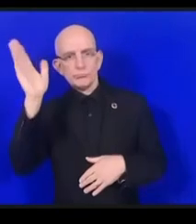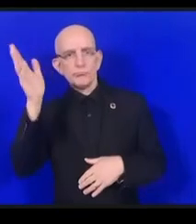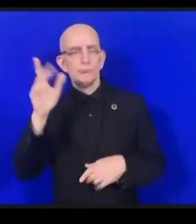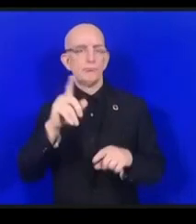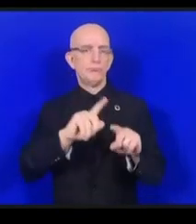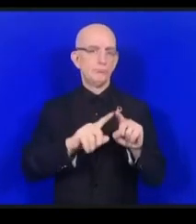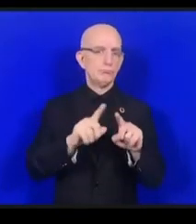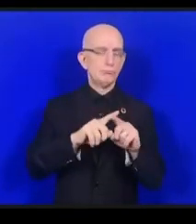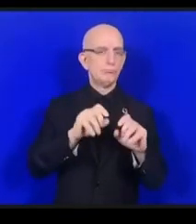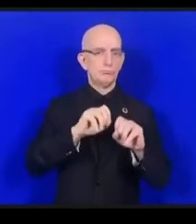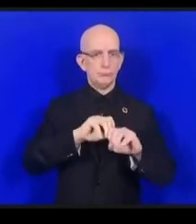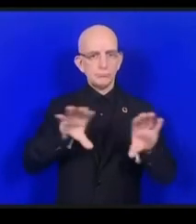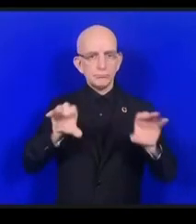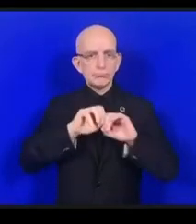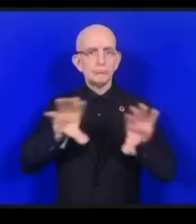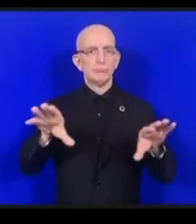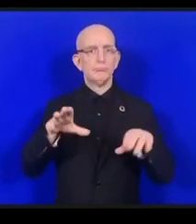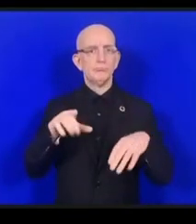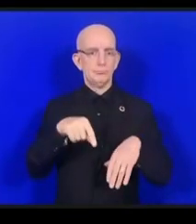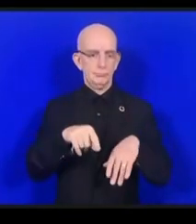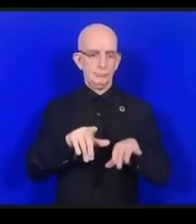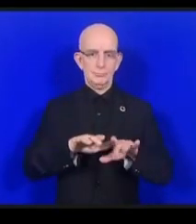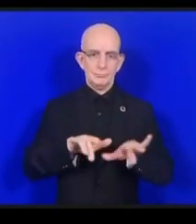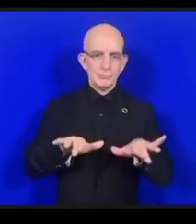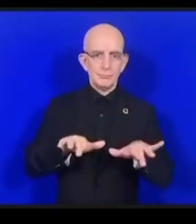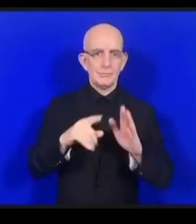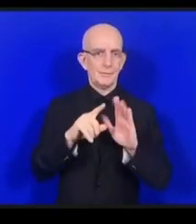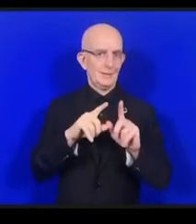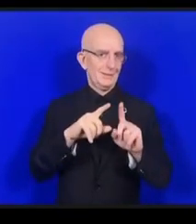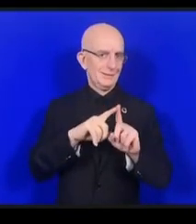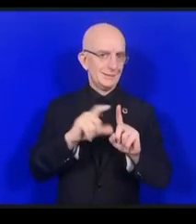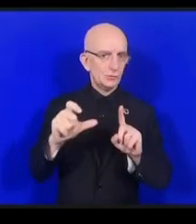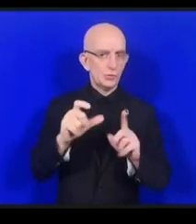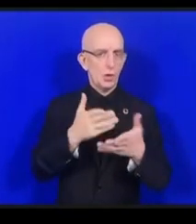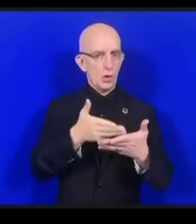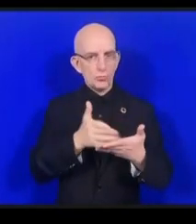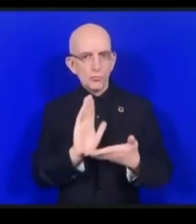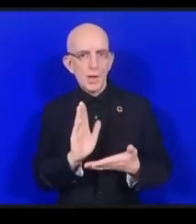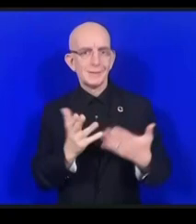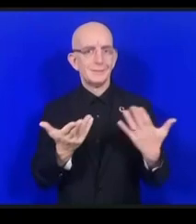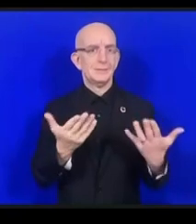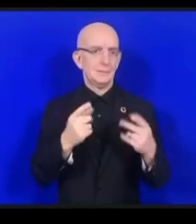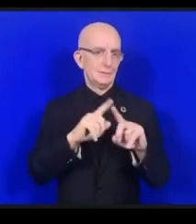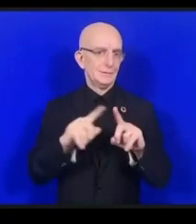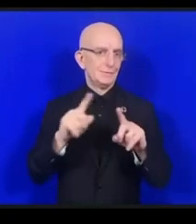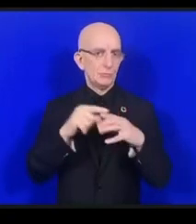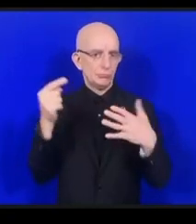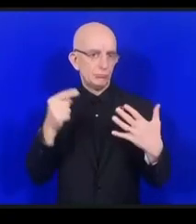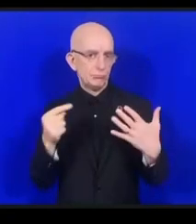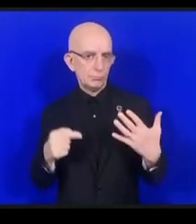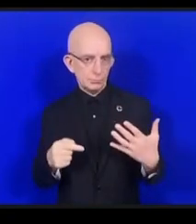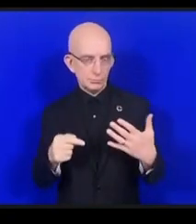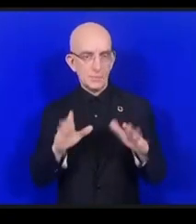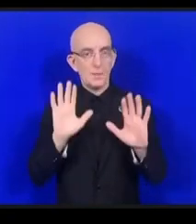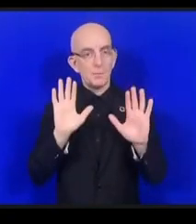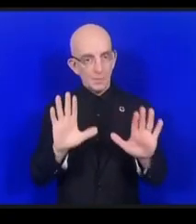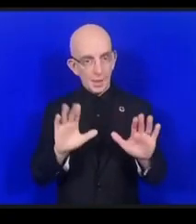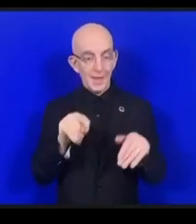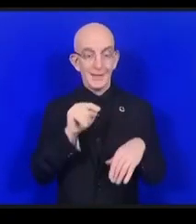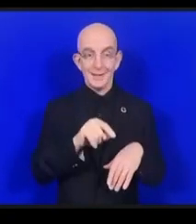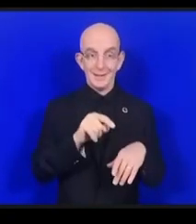participant à une marche par exemple mais la liberté d'expression et les droits